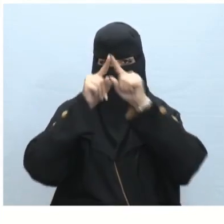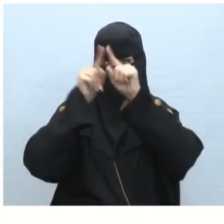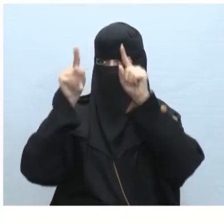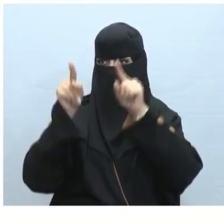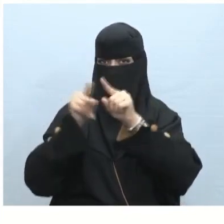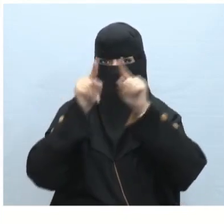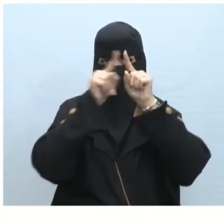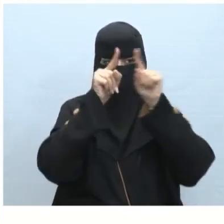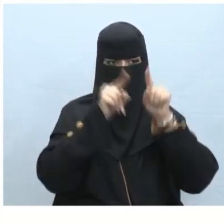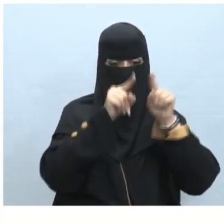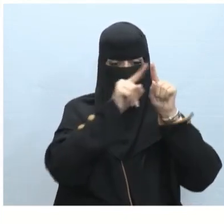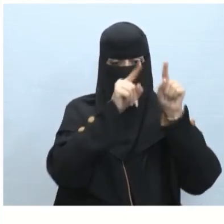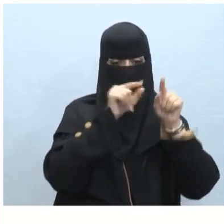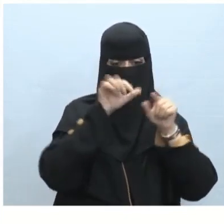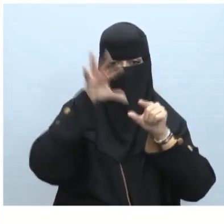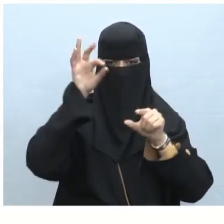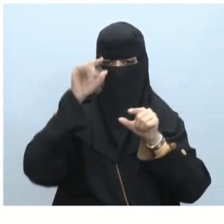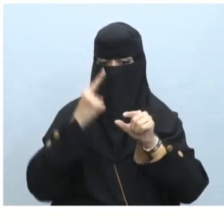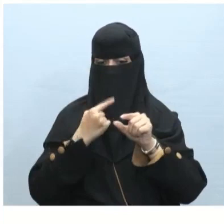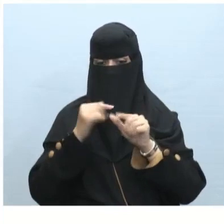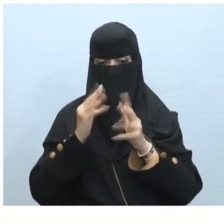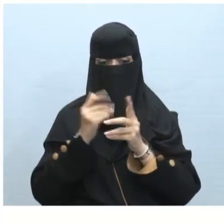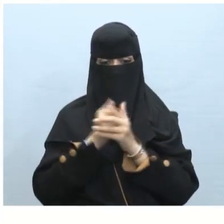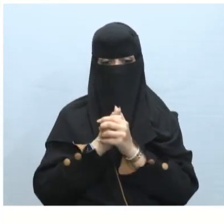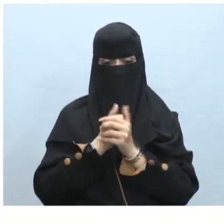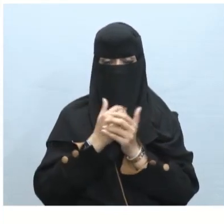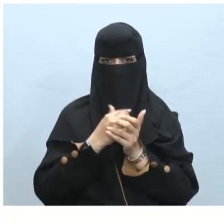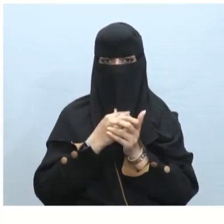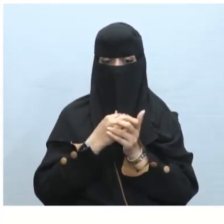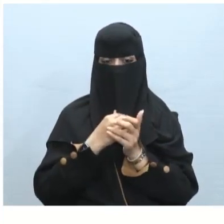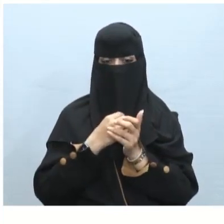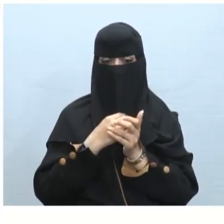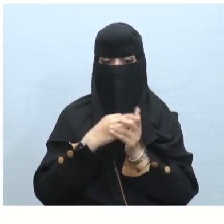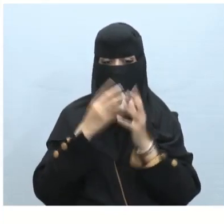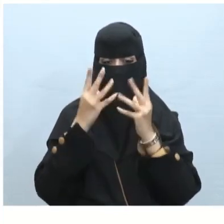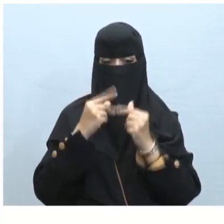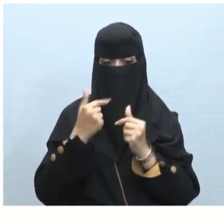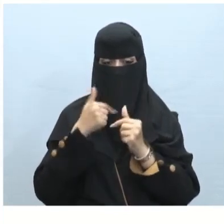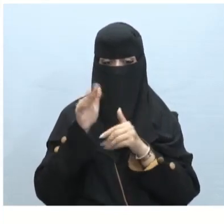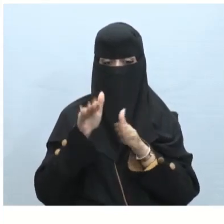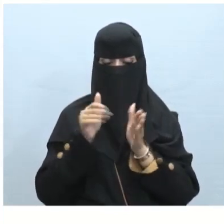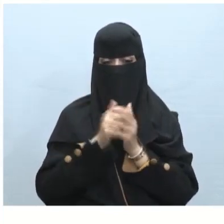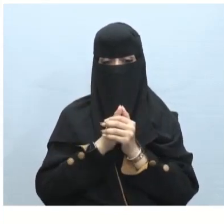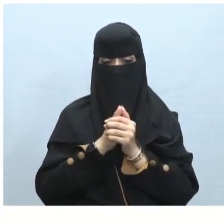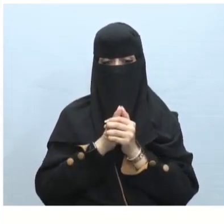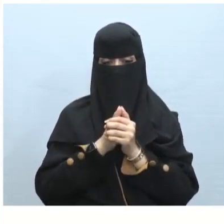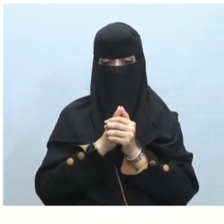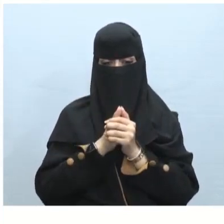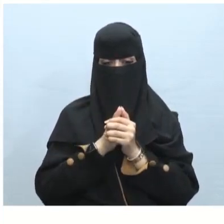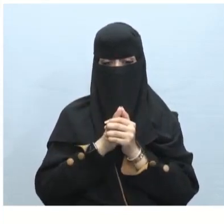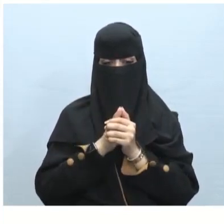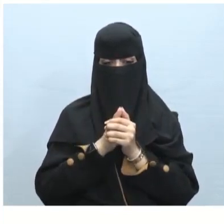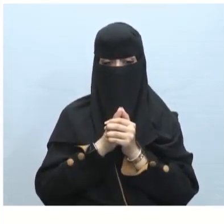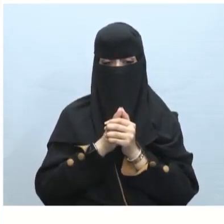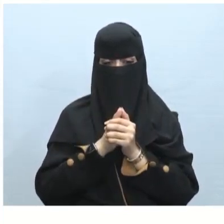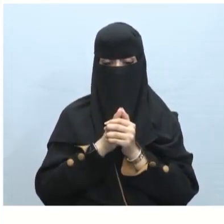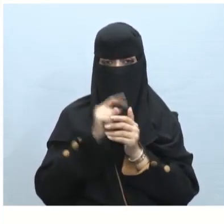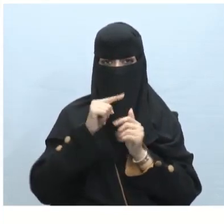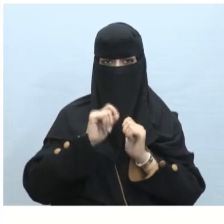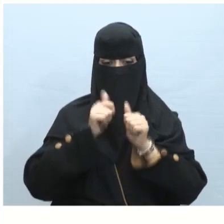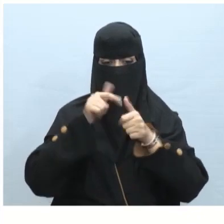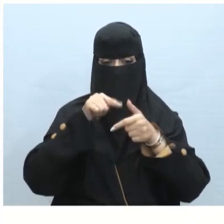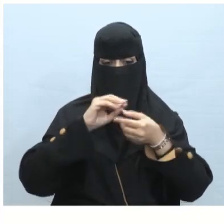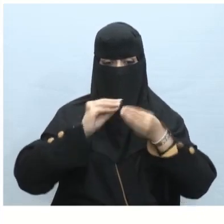تخطيطات اختيار SmartArt مناسب سيتغيير بين SmartArt تستطيع